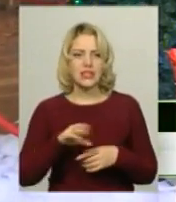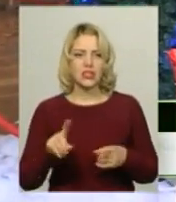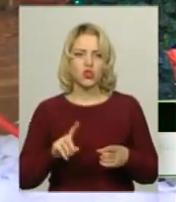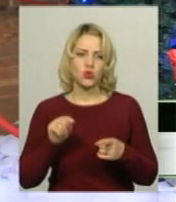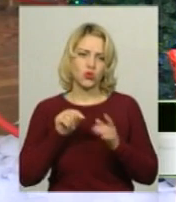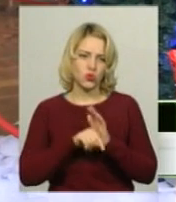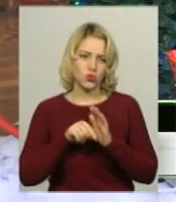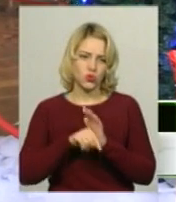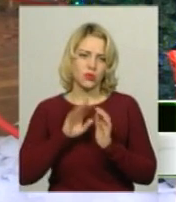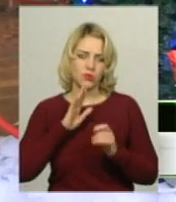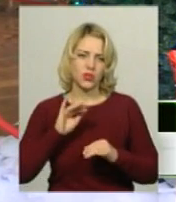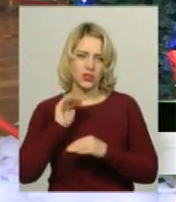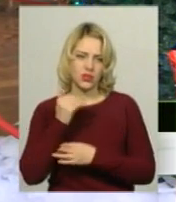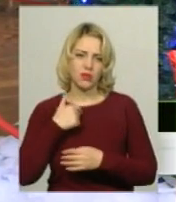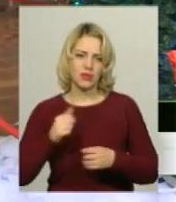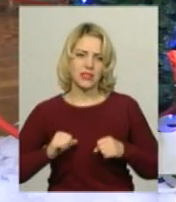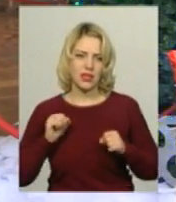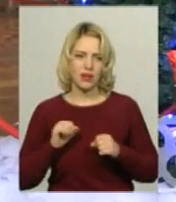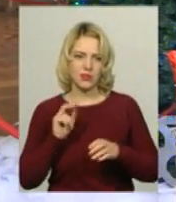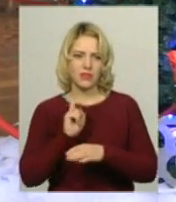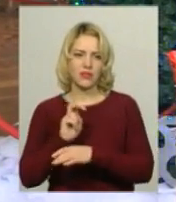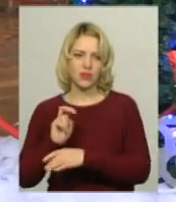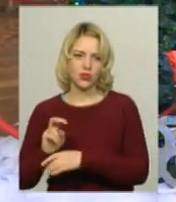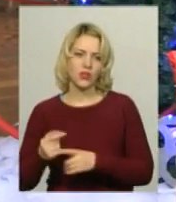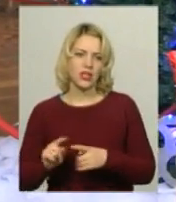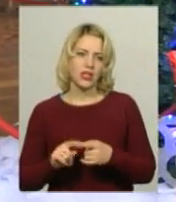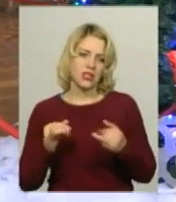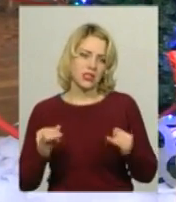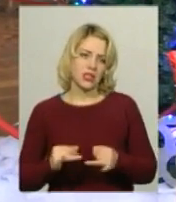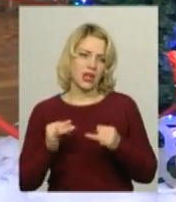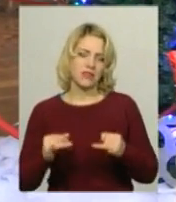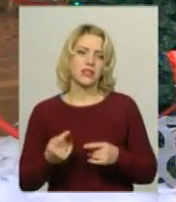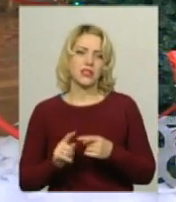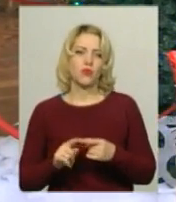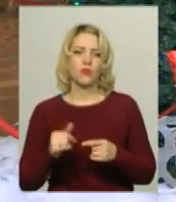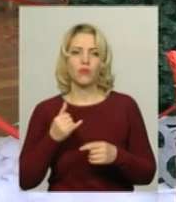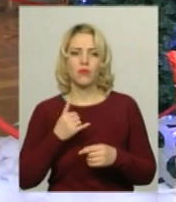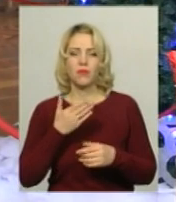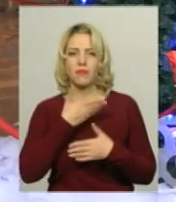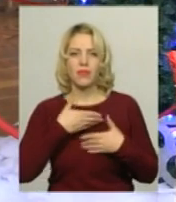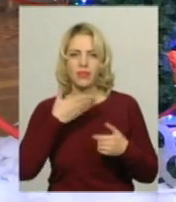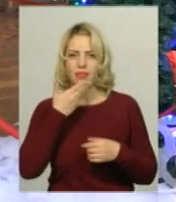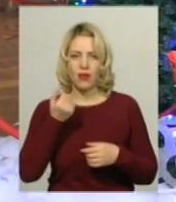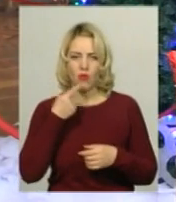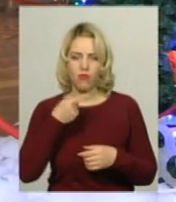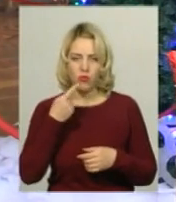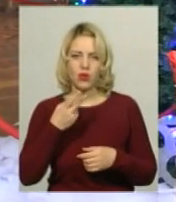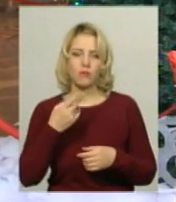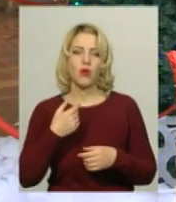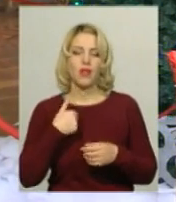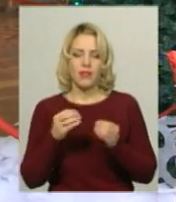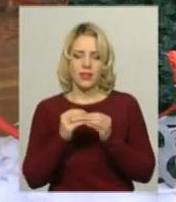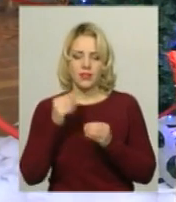стосується моєї дитини, ми стараємося відвідувати. Вона цікавиться, хоч ми не говоримо нам 10 років, але